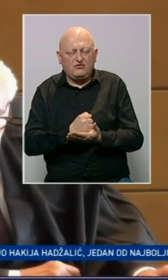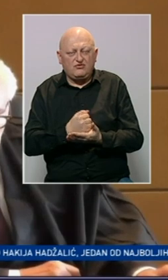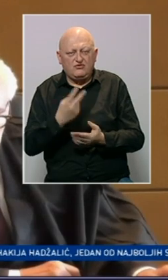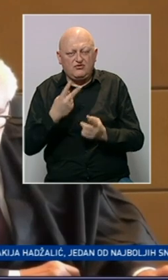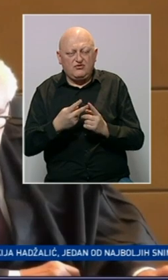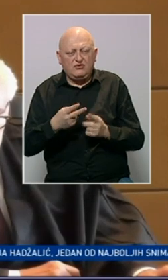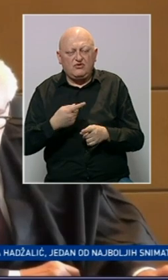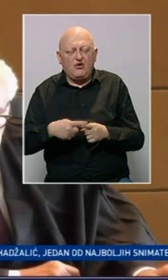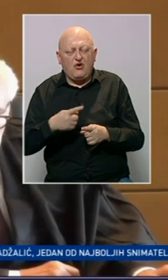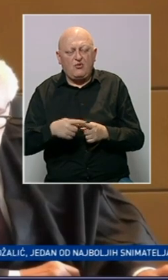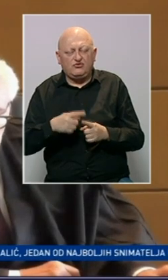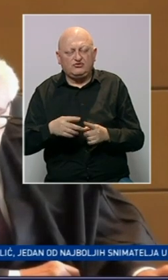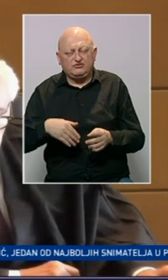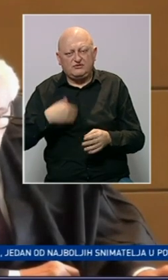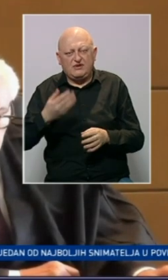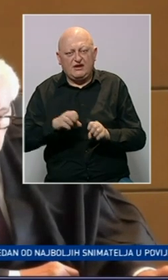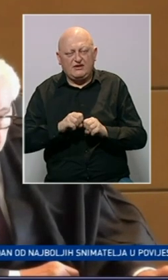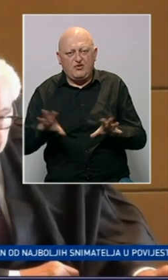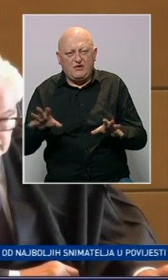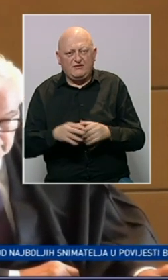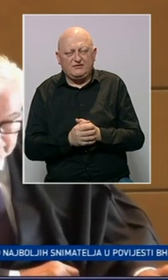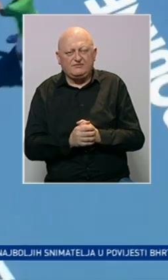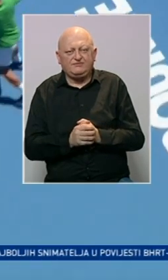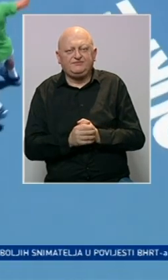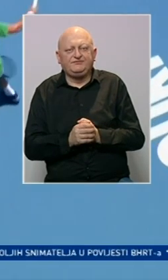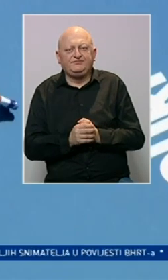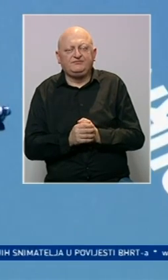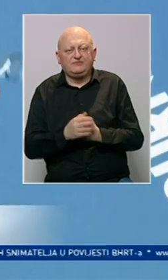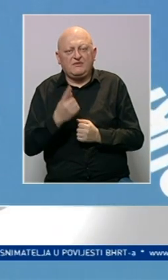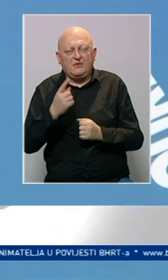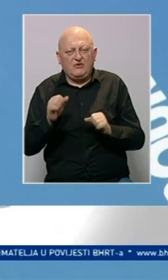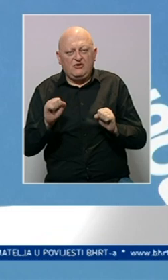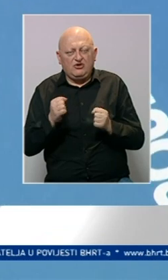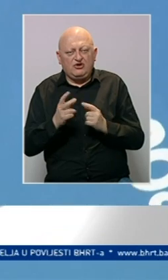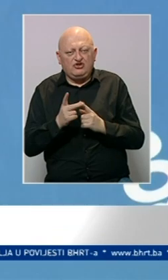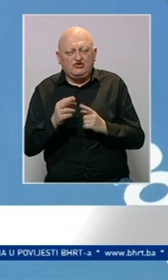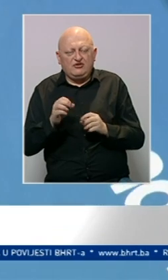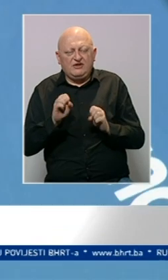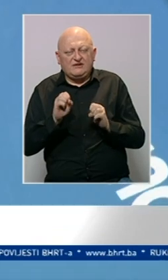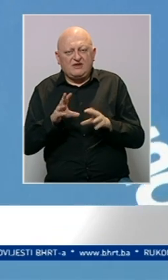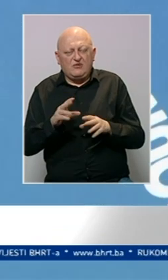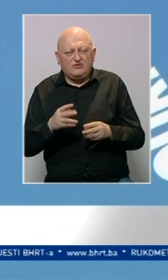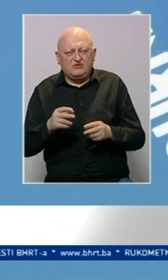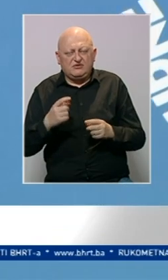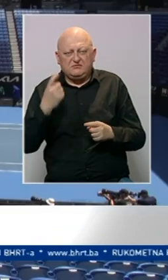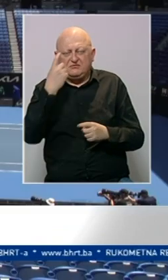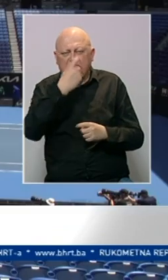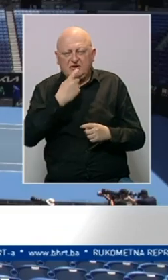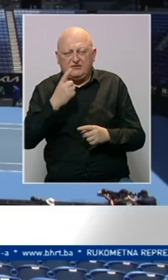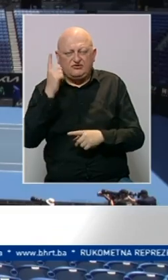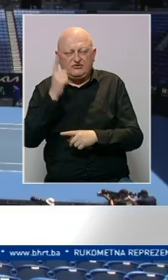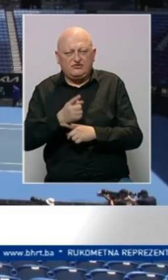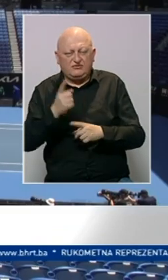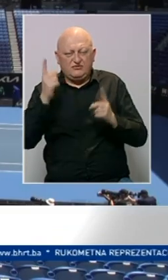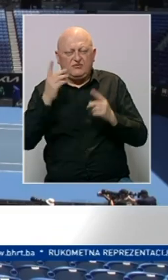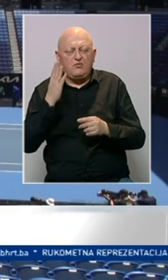Drugo, obrazloženje će se naknadno objaviti. U prvoj reakciji Đoković je saopštio da je izuzetno razočaran presudom,